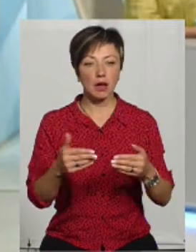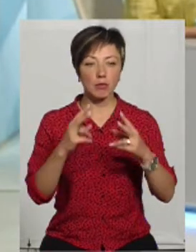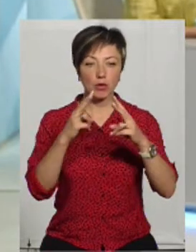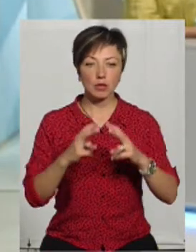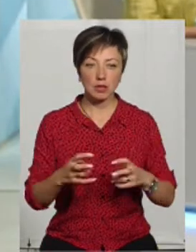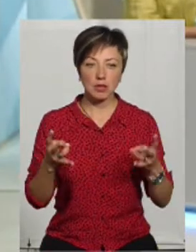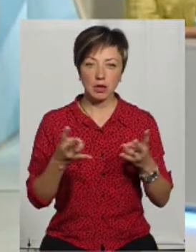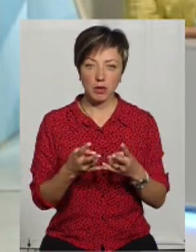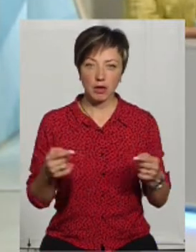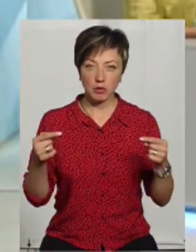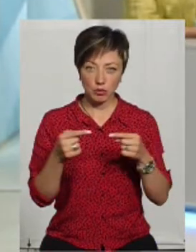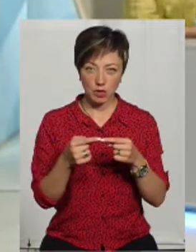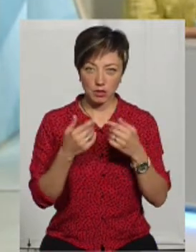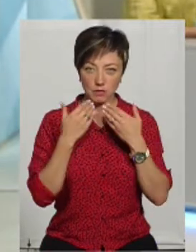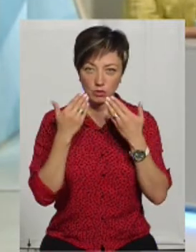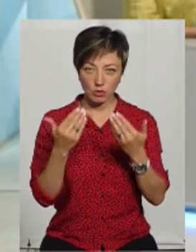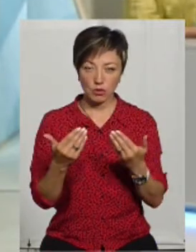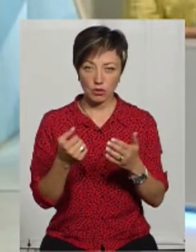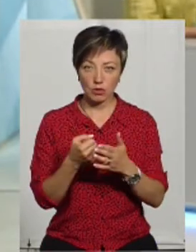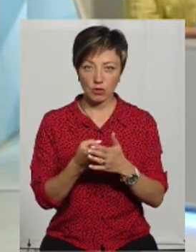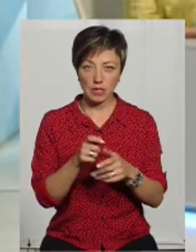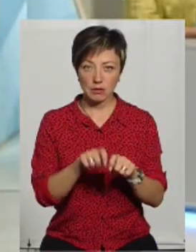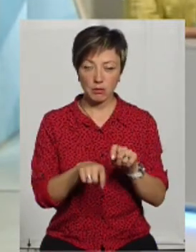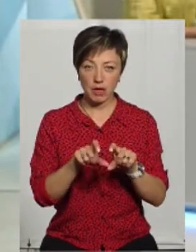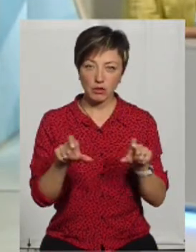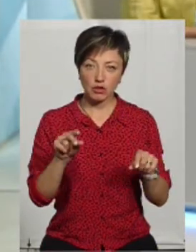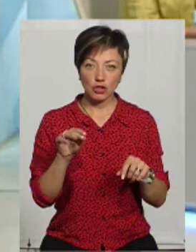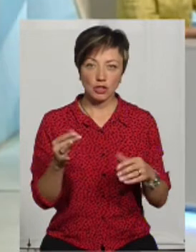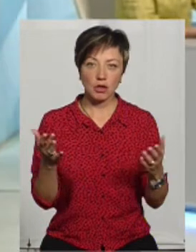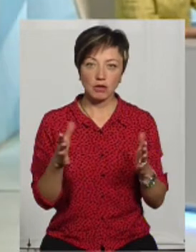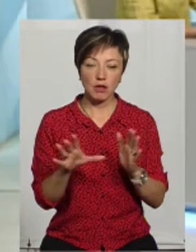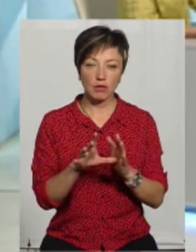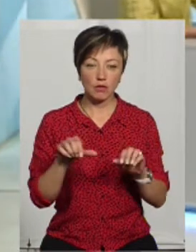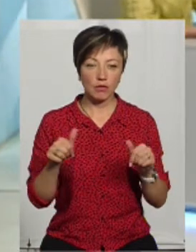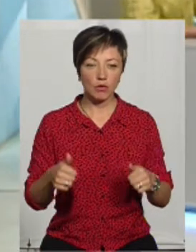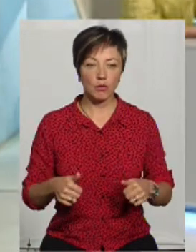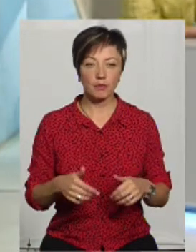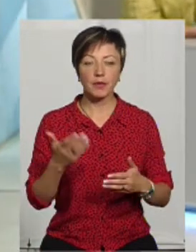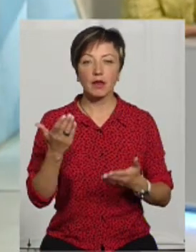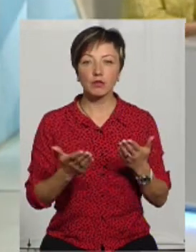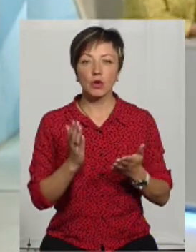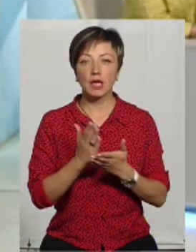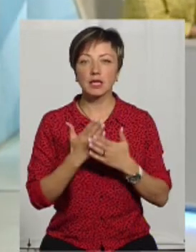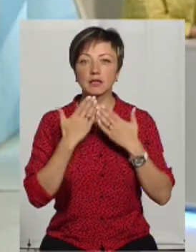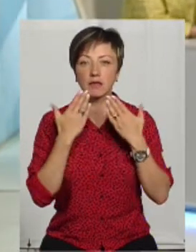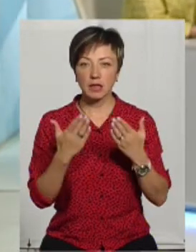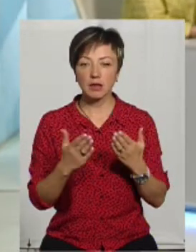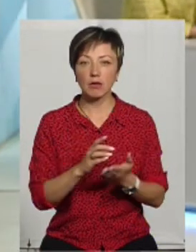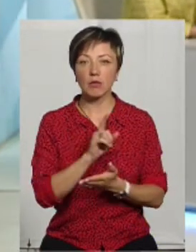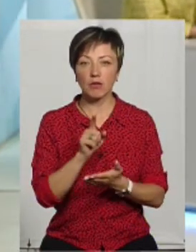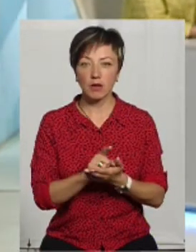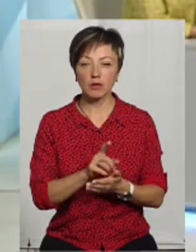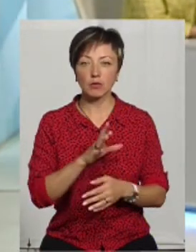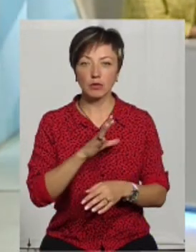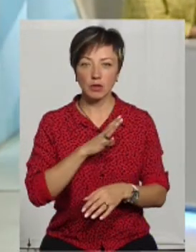розслідування, їй треба безпосередньо звертатися в інспекцію? В любому випадку, якщо є звернення, на дане звернення